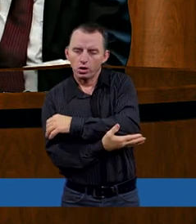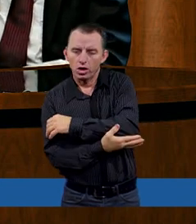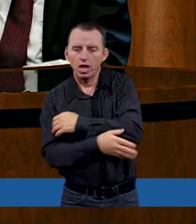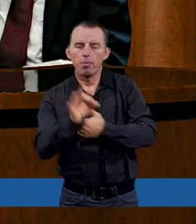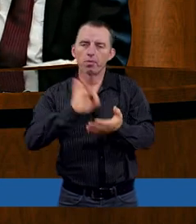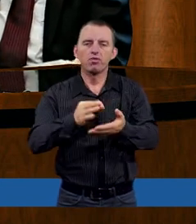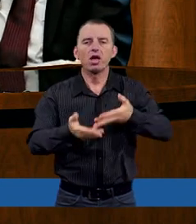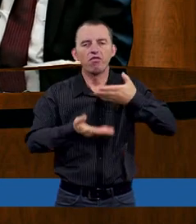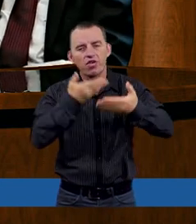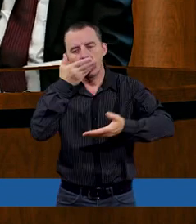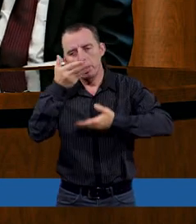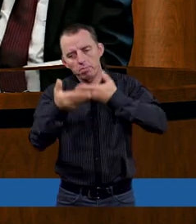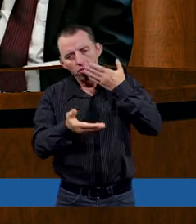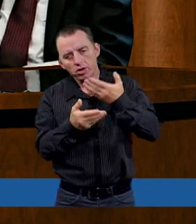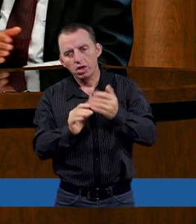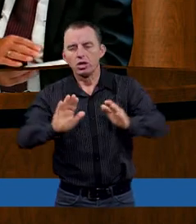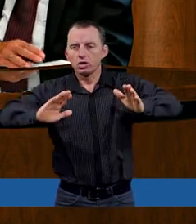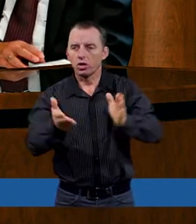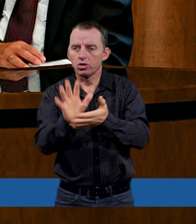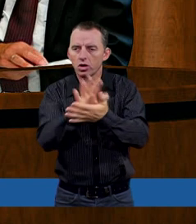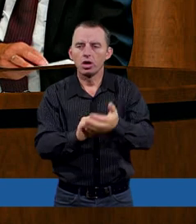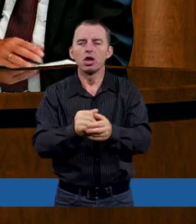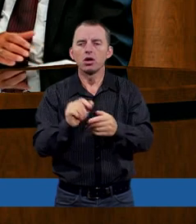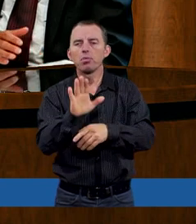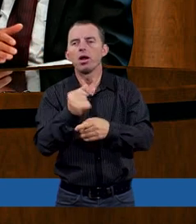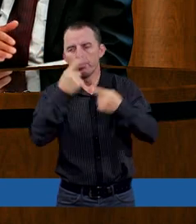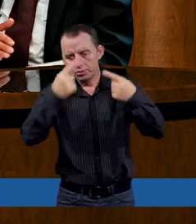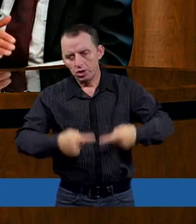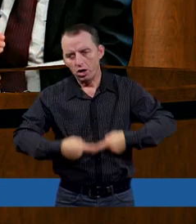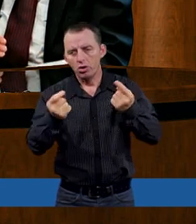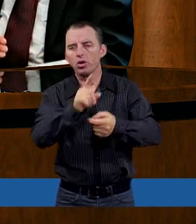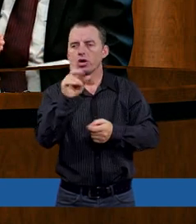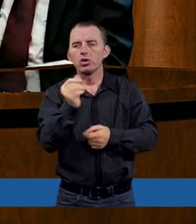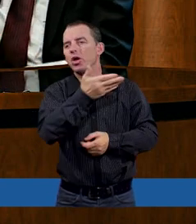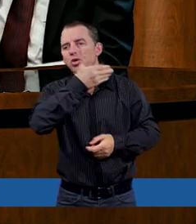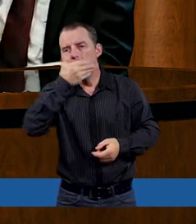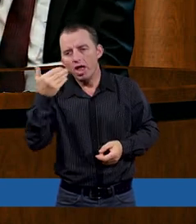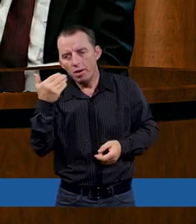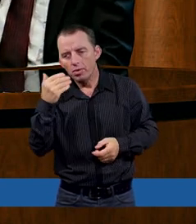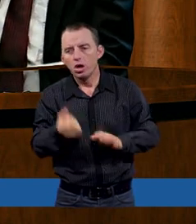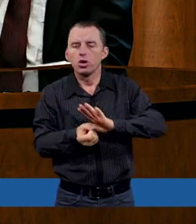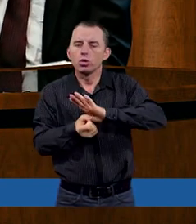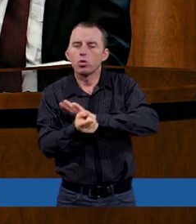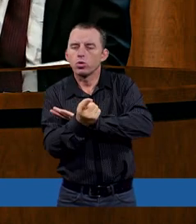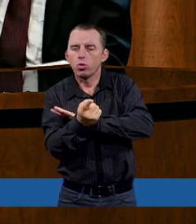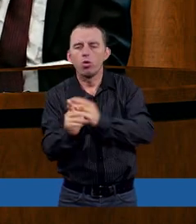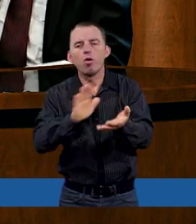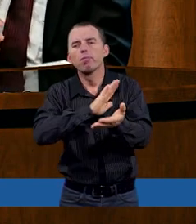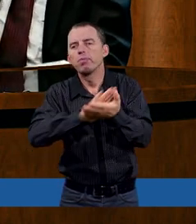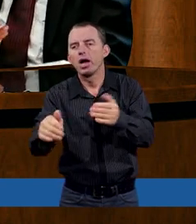wypowiedzi podkreślić, że Bildad przekonuje, że nie ma skutku bez przyczyny,